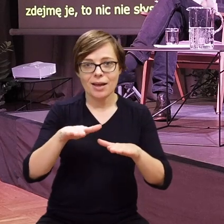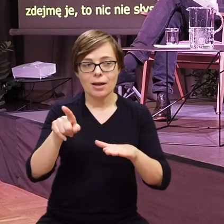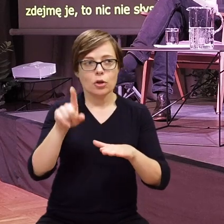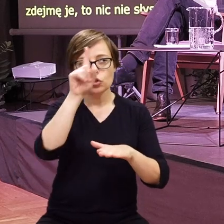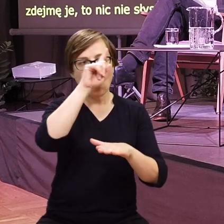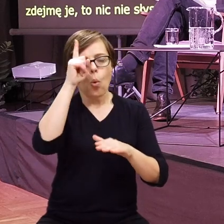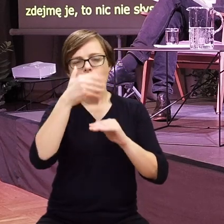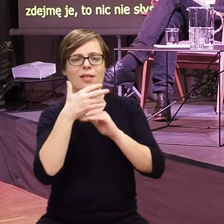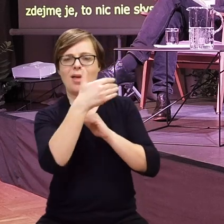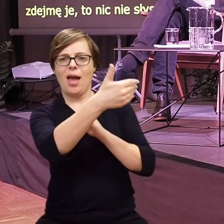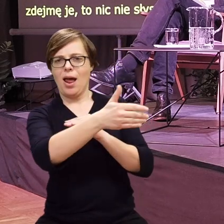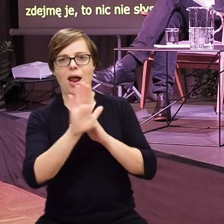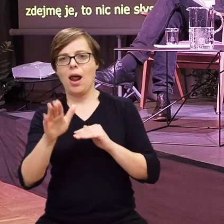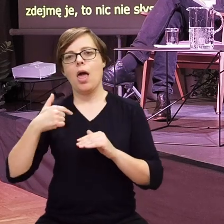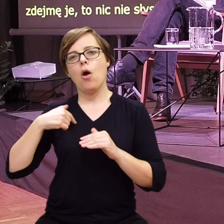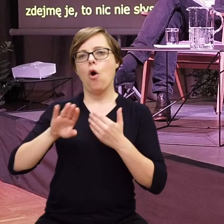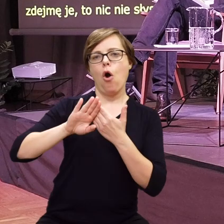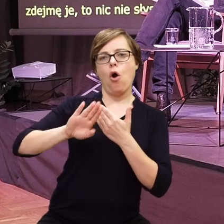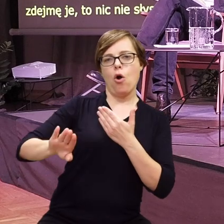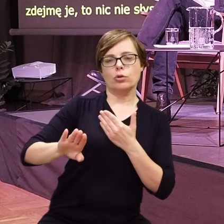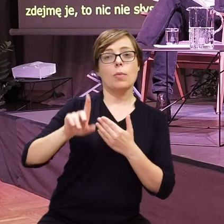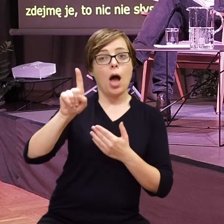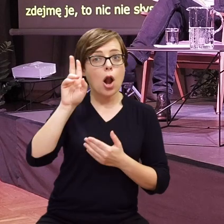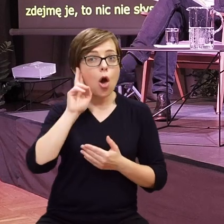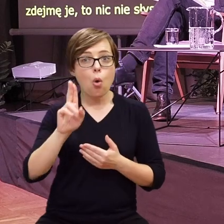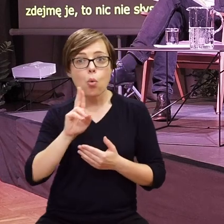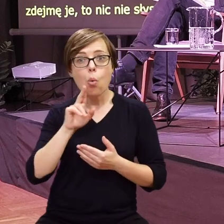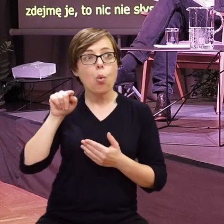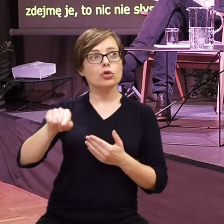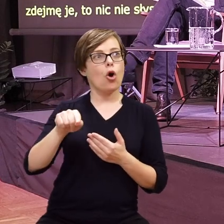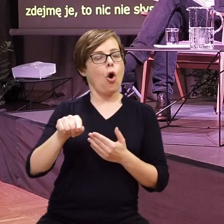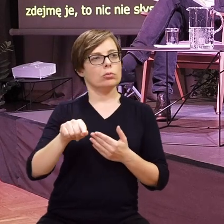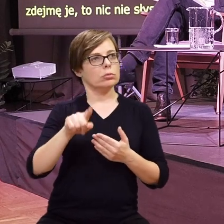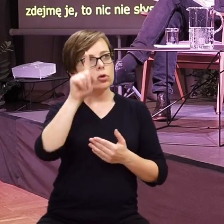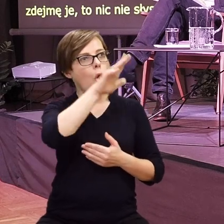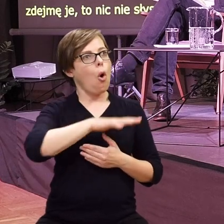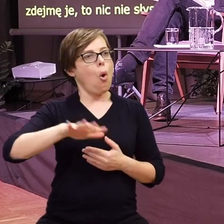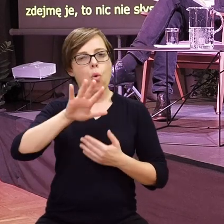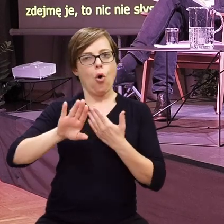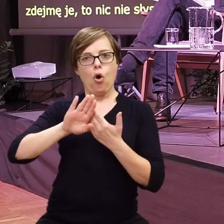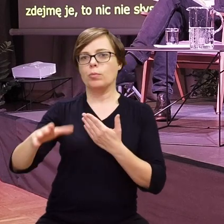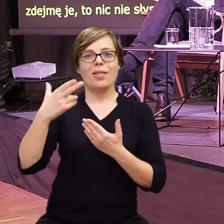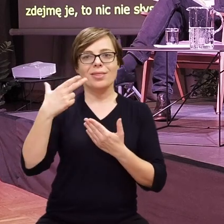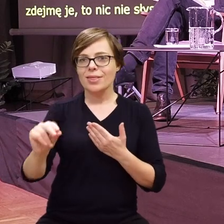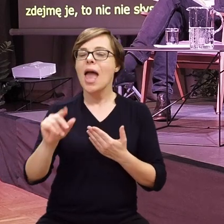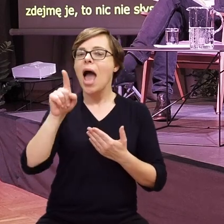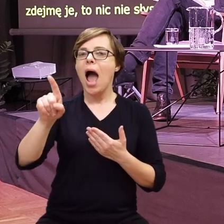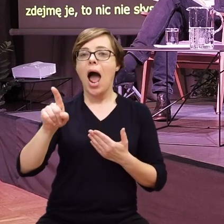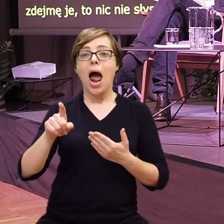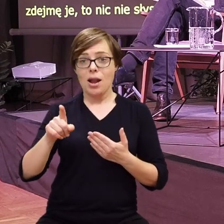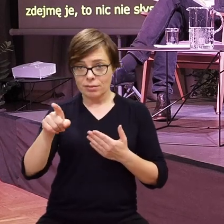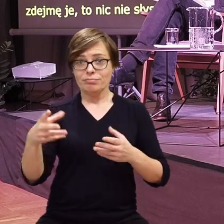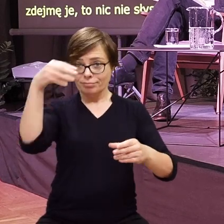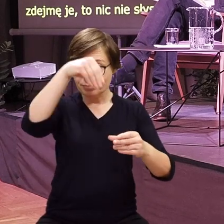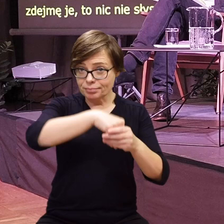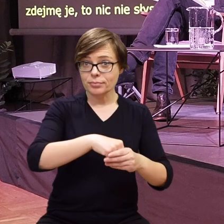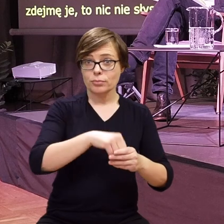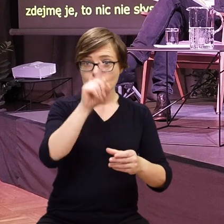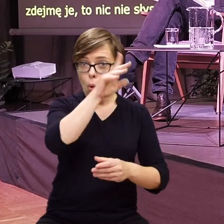od ludzi, oni są nieustannie wśród ludzi, ale opowiadają często o swojej samotności wśród ludzi, z którymi nie mogą się porozumiewać,